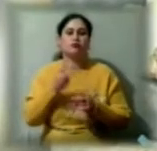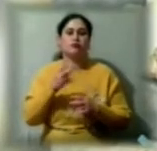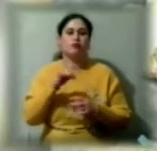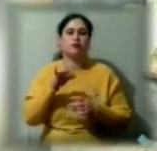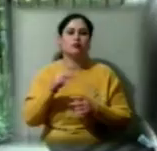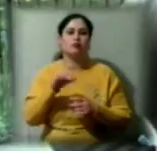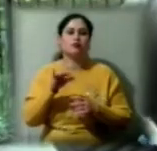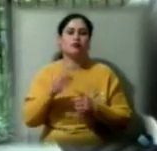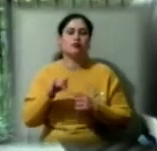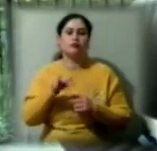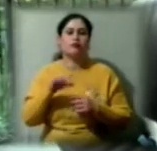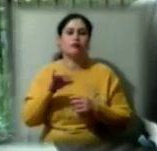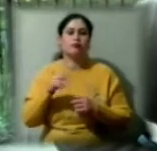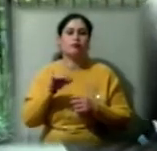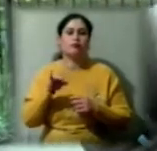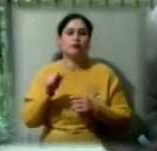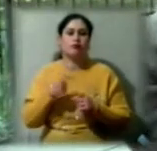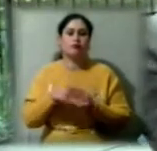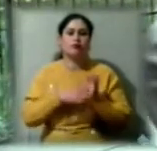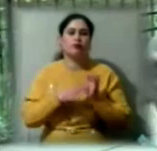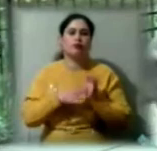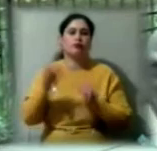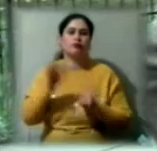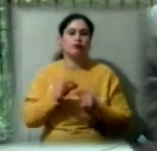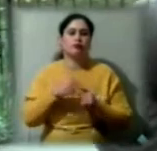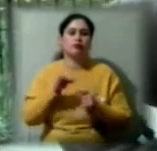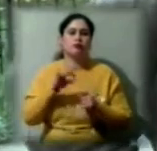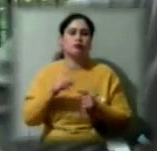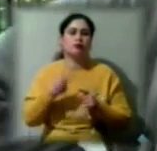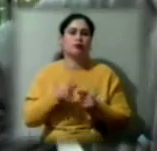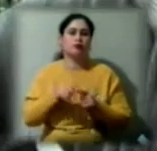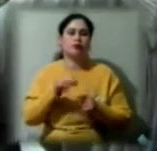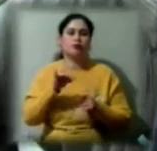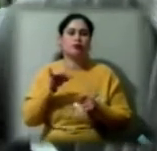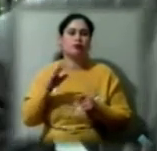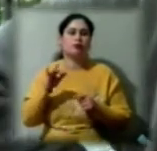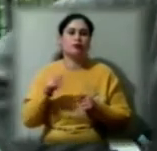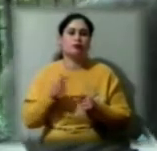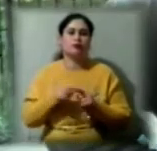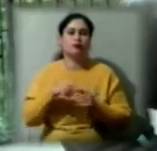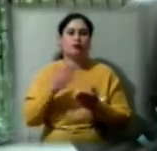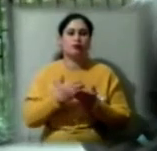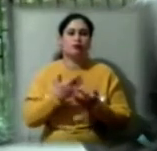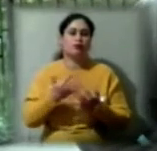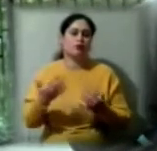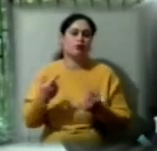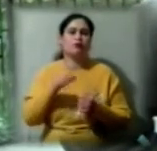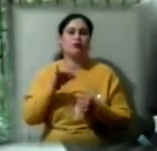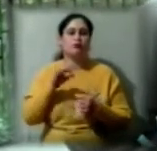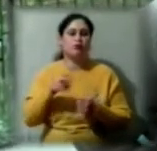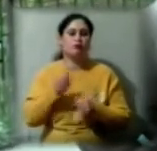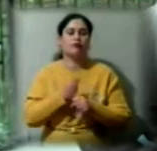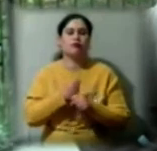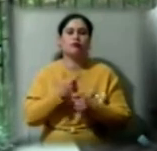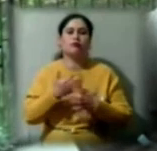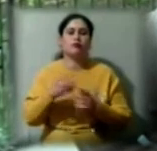Львівської пори. 90% експонатів – це, звісно, кераміка, там є металеві вироби, невеличка немізматична